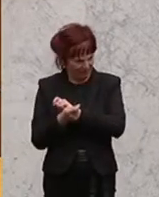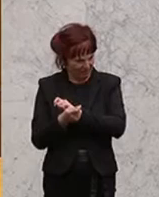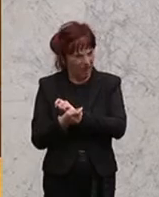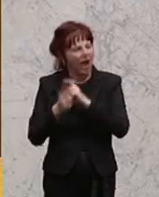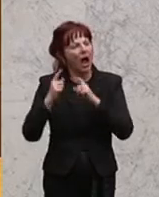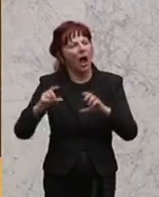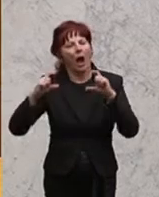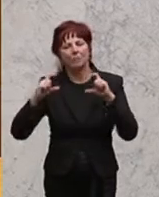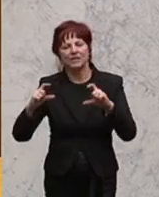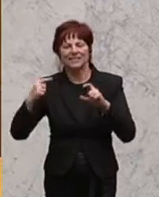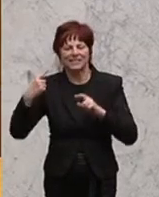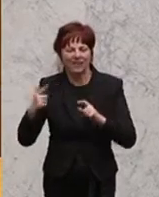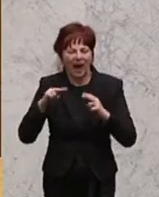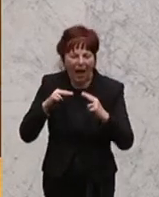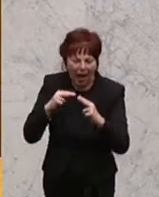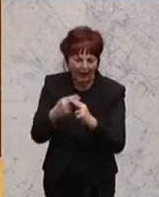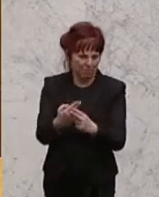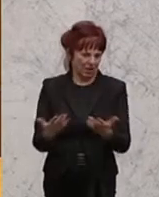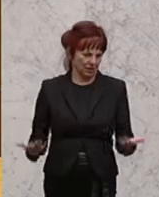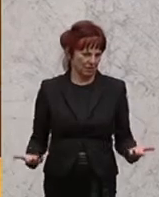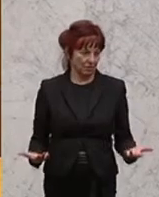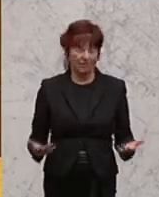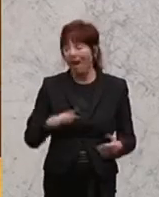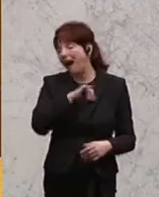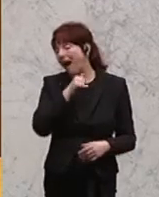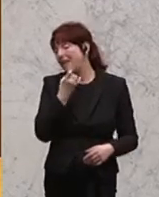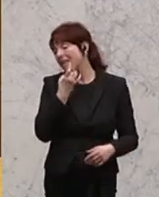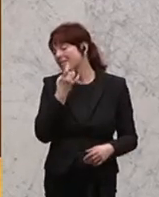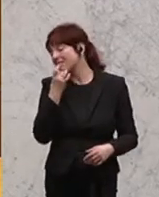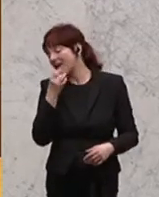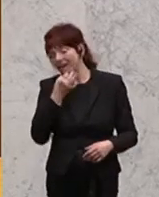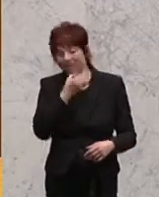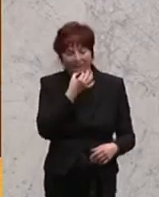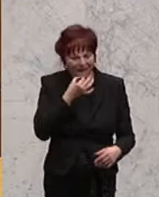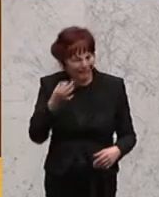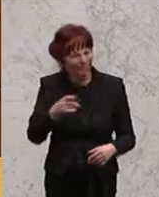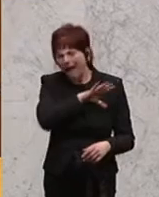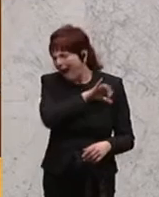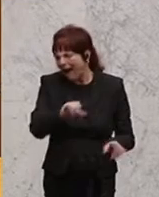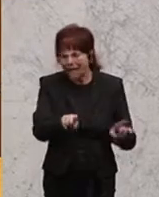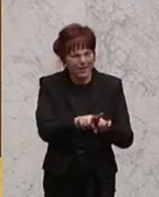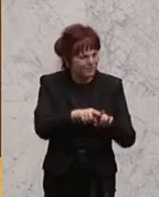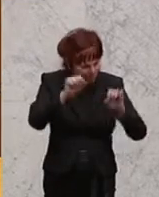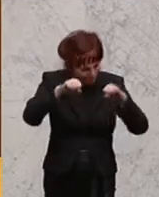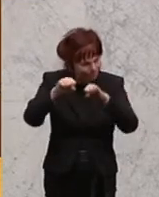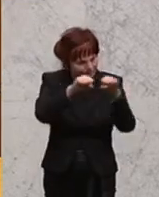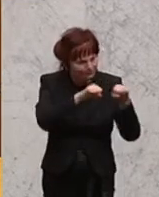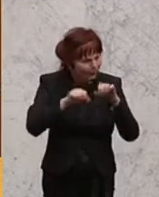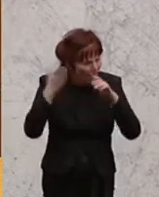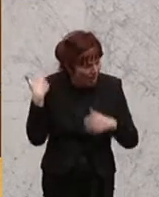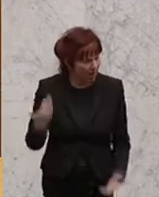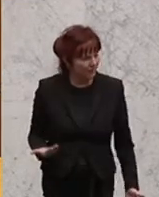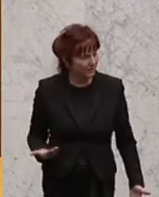Absatz 2 angepasst. Also in all diesen Detailfragen hat man hier Konsens auch mit den Betroffenen erzielt.